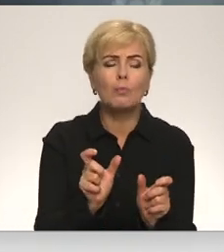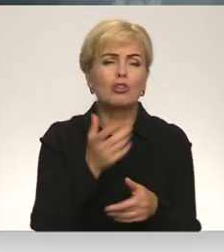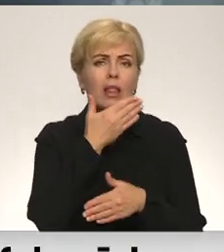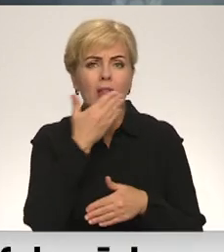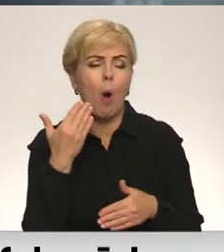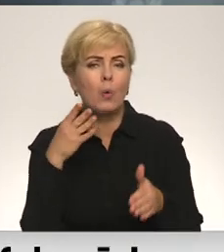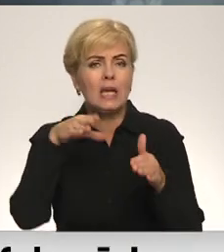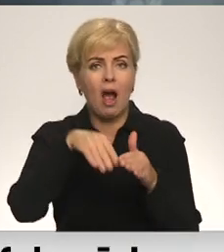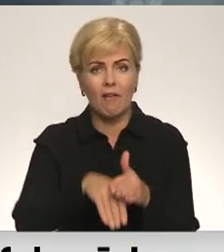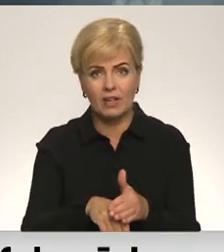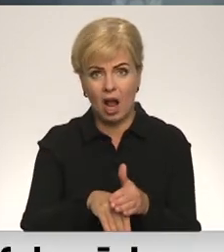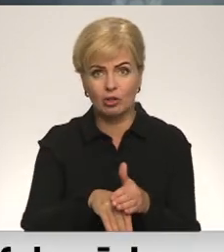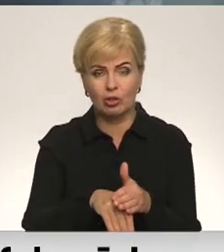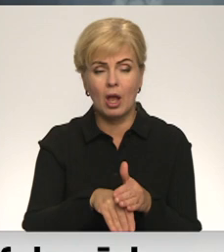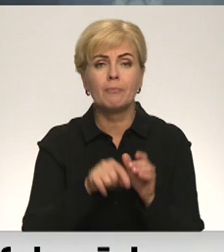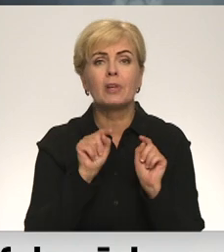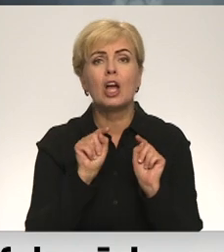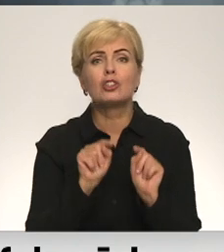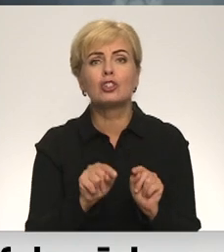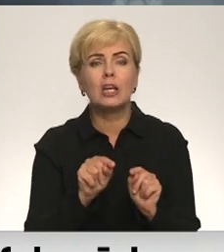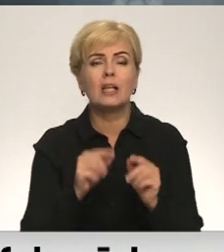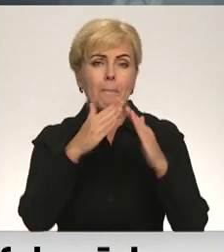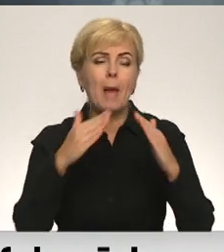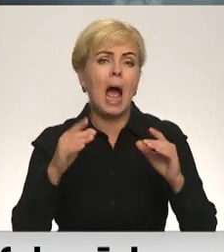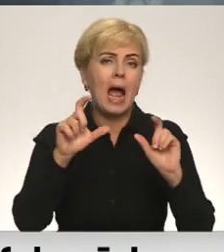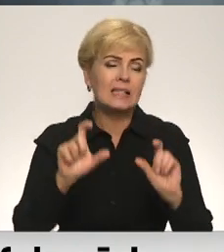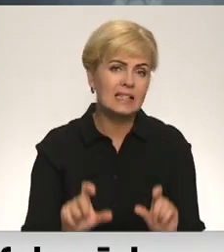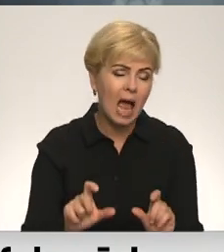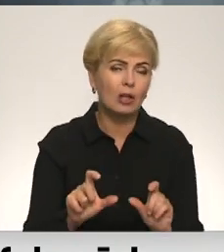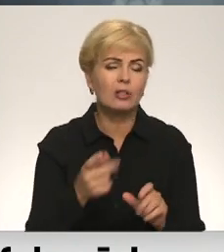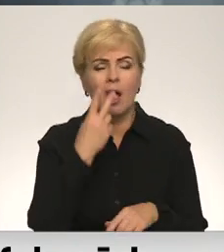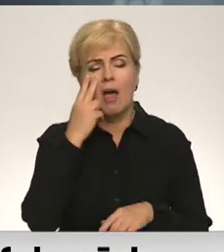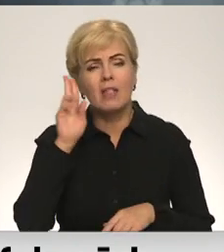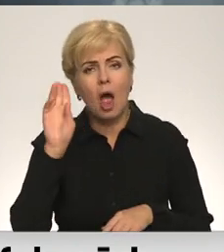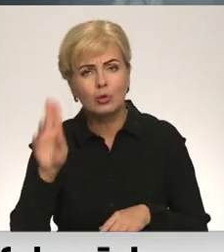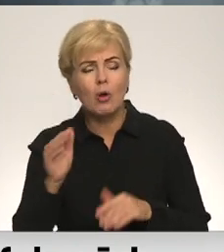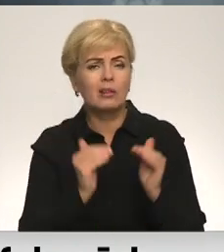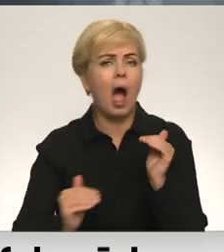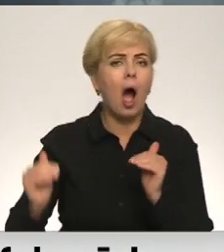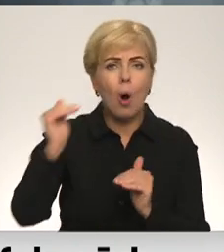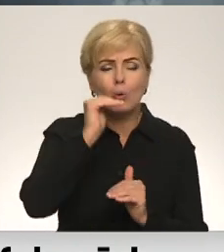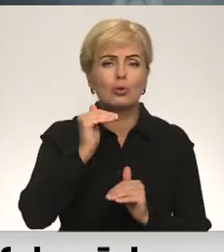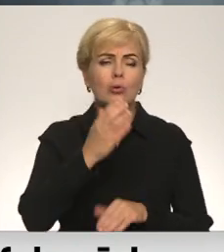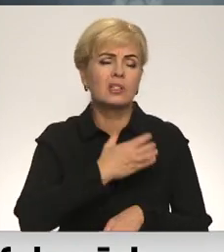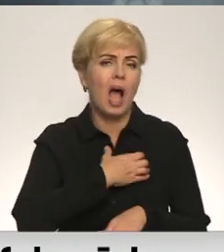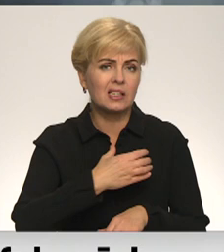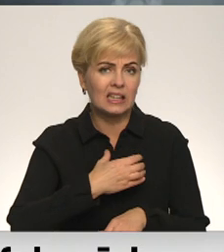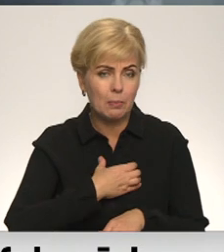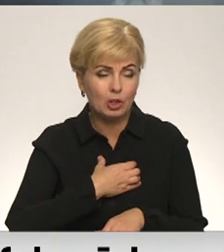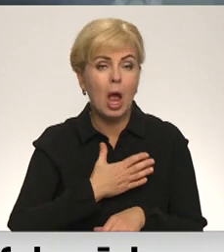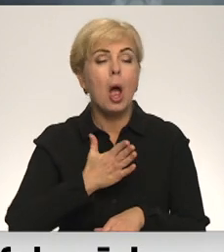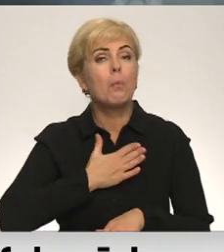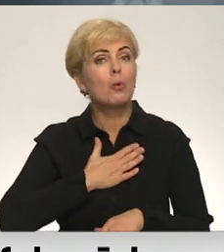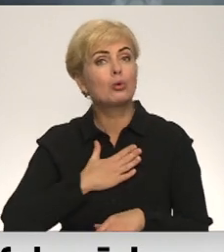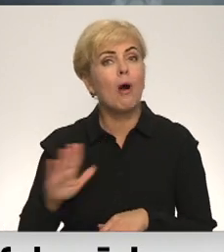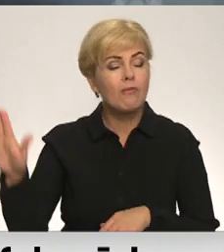ieviestas šīs mājasēdes, neskatoties uz augstu saslimstību. Mūsu